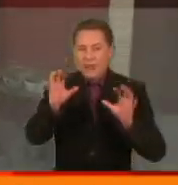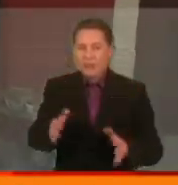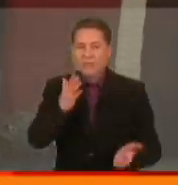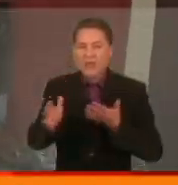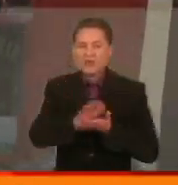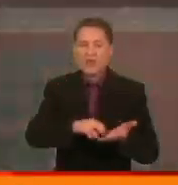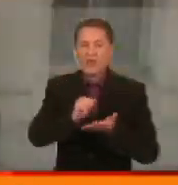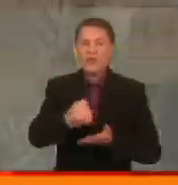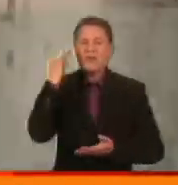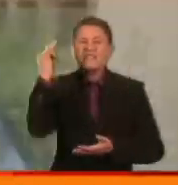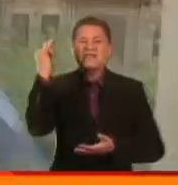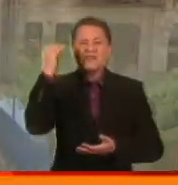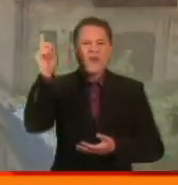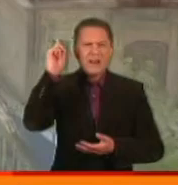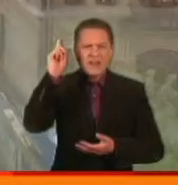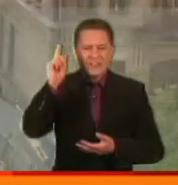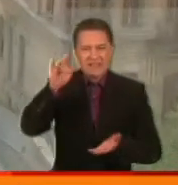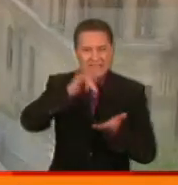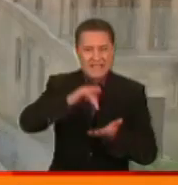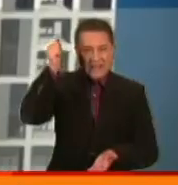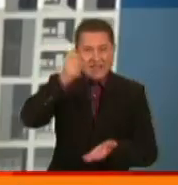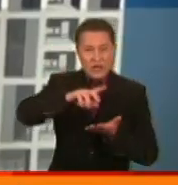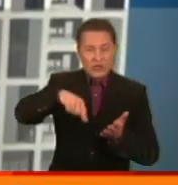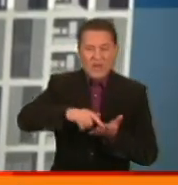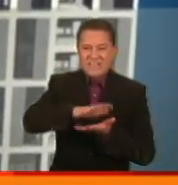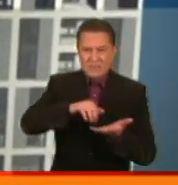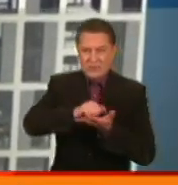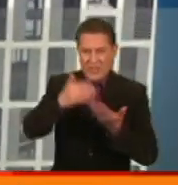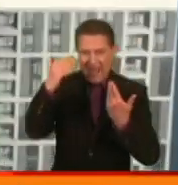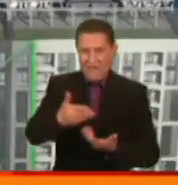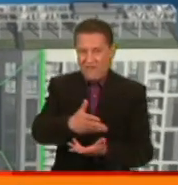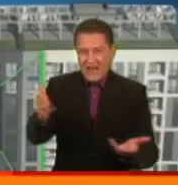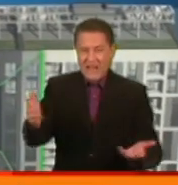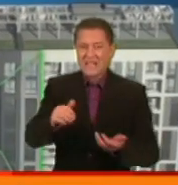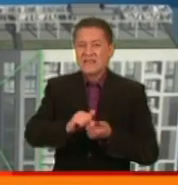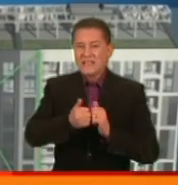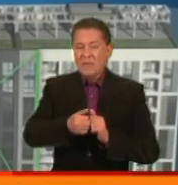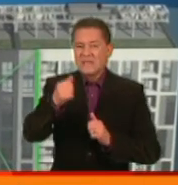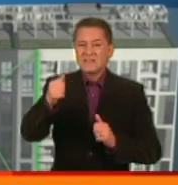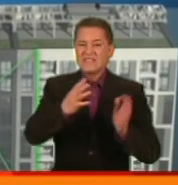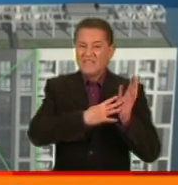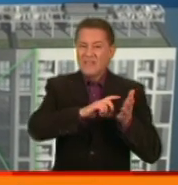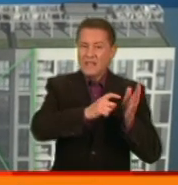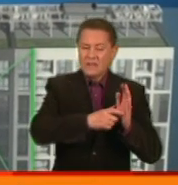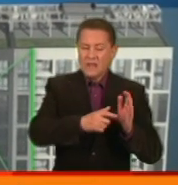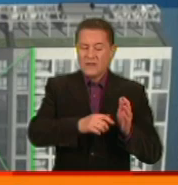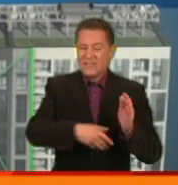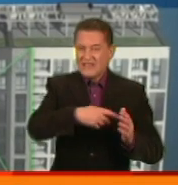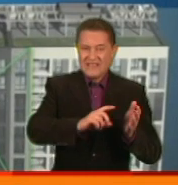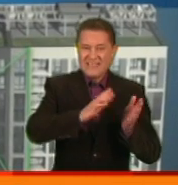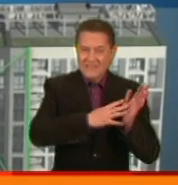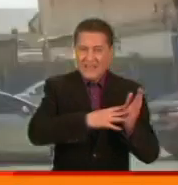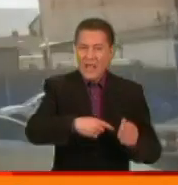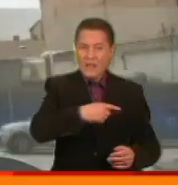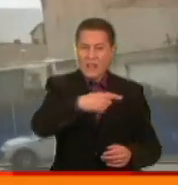руйнує історичний центр столиці і псує її вигляд? Де замість дозволених 27 метрів зводять утричі вищі споруди.